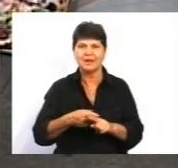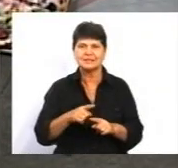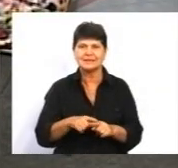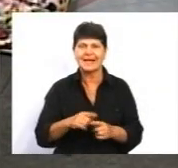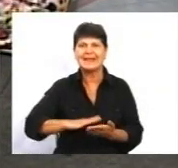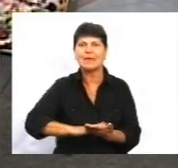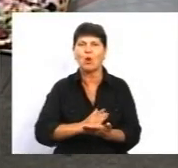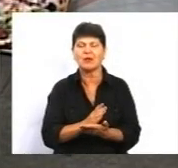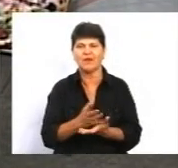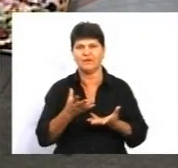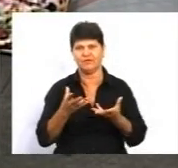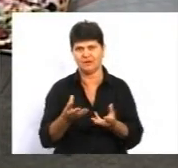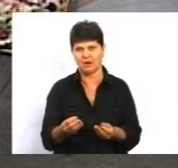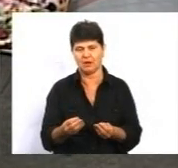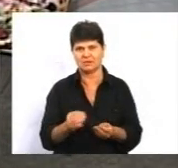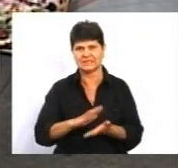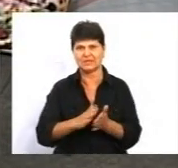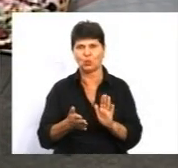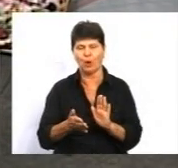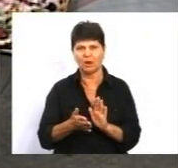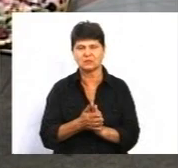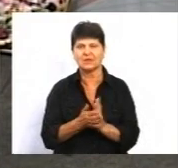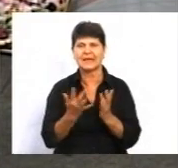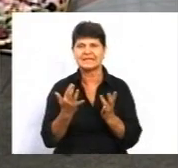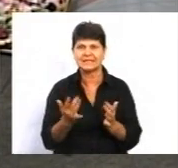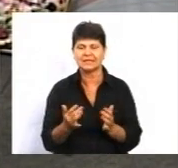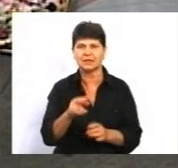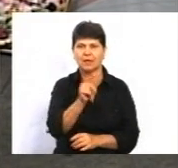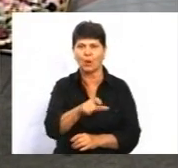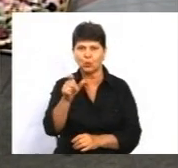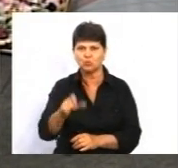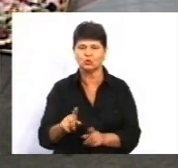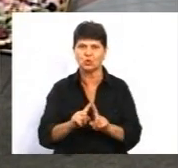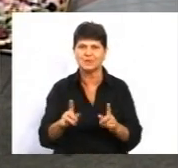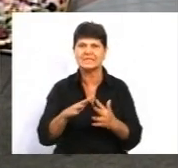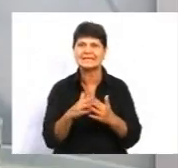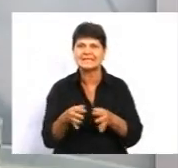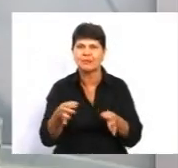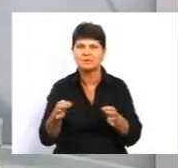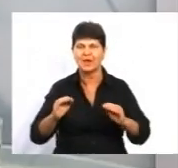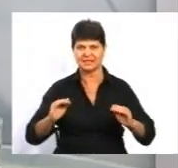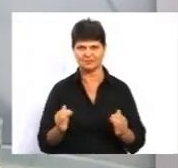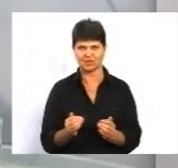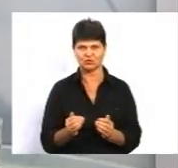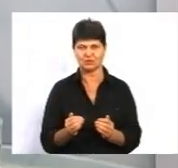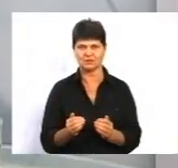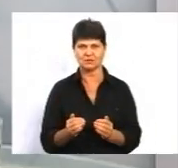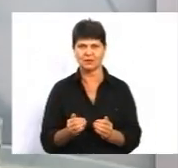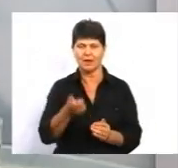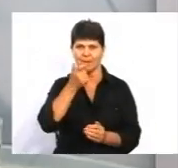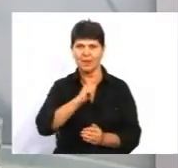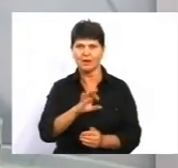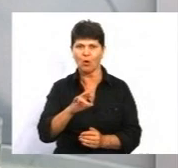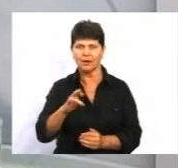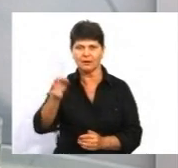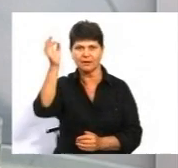тут впливає демографічна ситуація, оскільки кількість учнів, особливо в сільській місцевості, зменшується. Пані Олена, ми нагадаємо, відповідно до